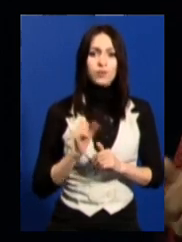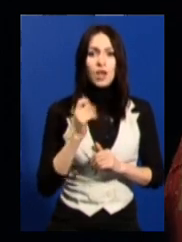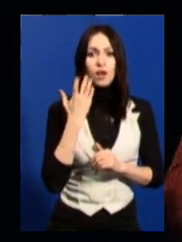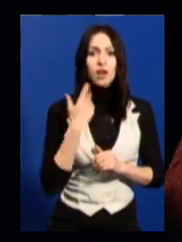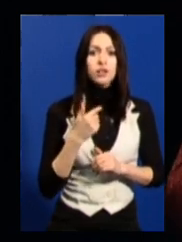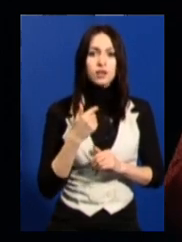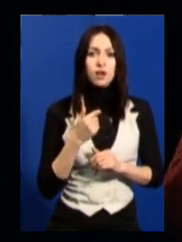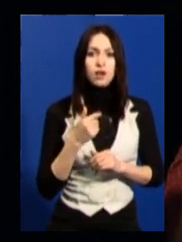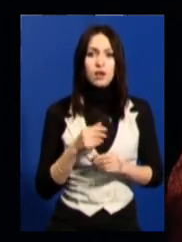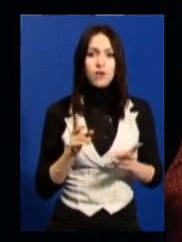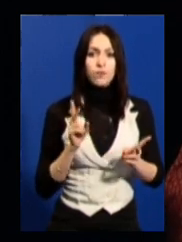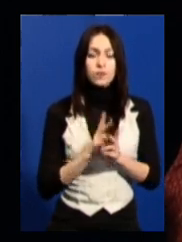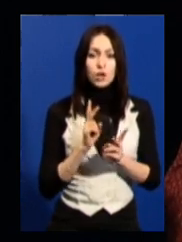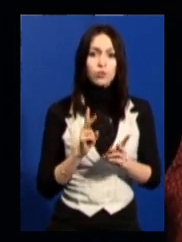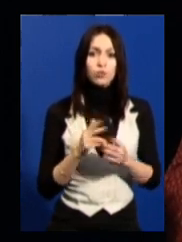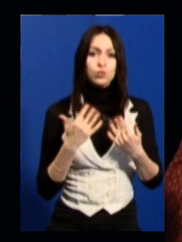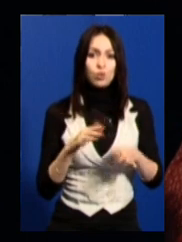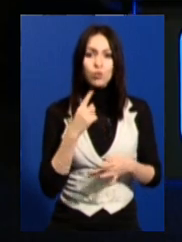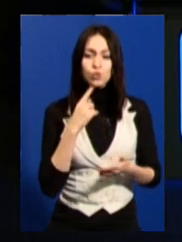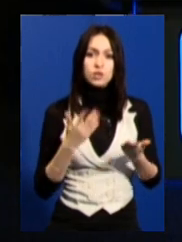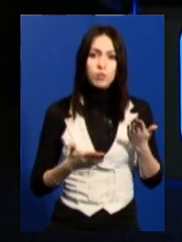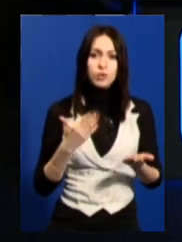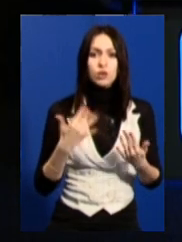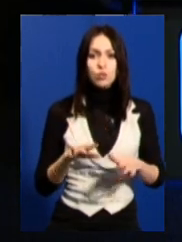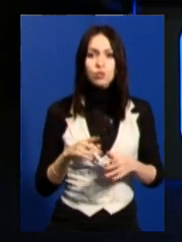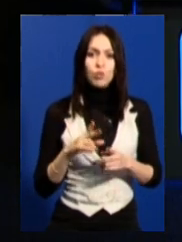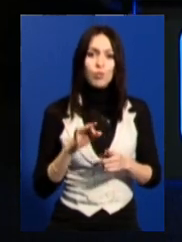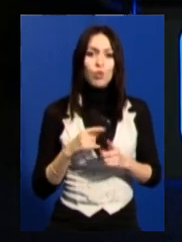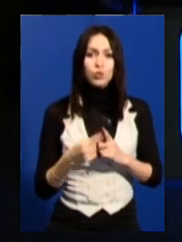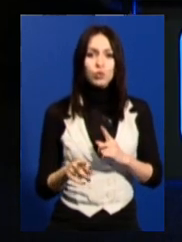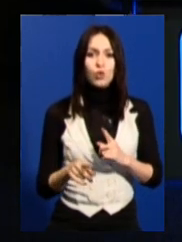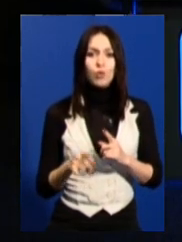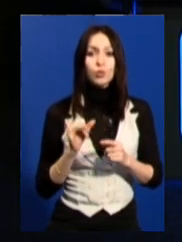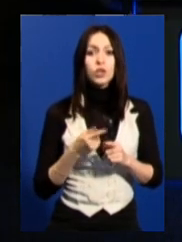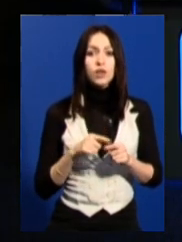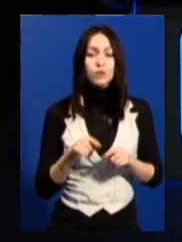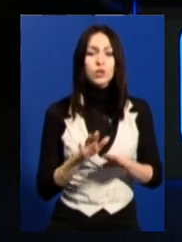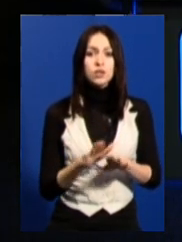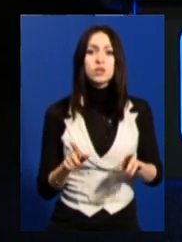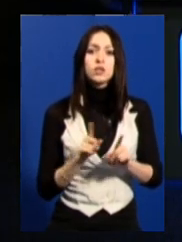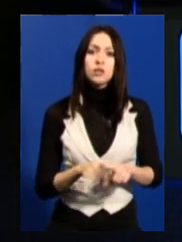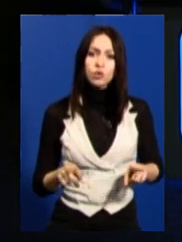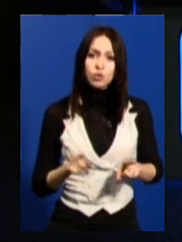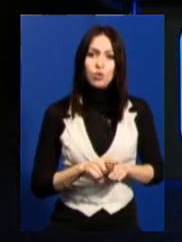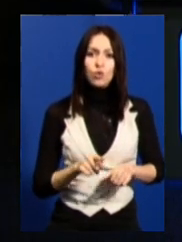столкнувся, вже сумніви, вже якось по-іншому. І ці діти також, вони